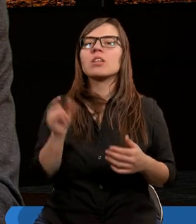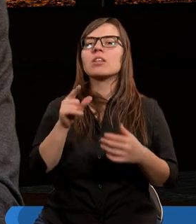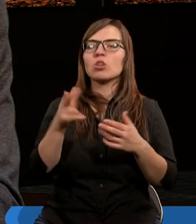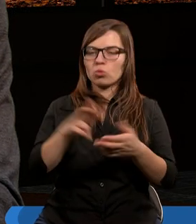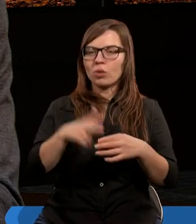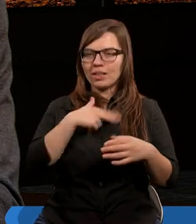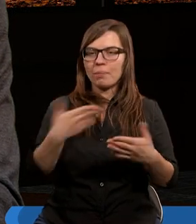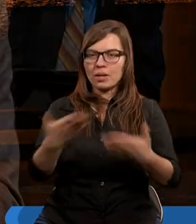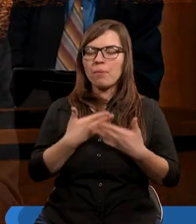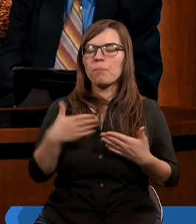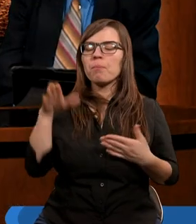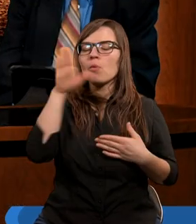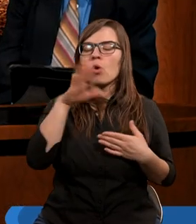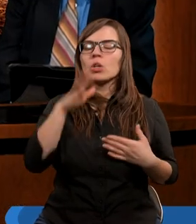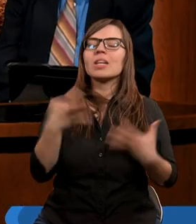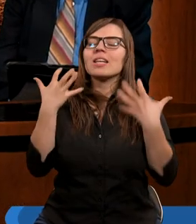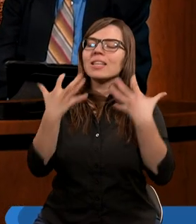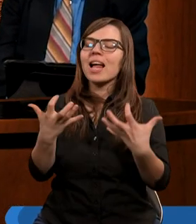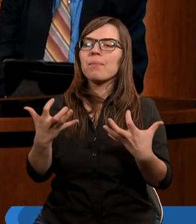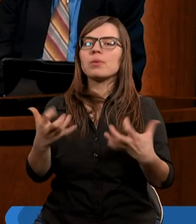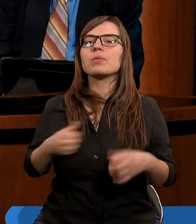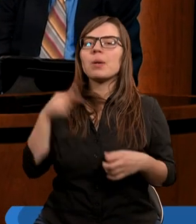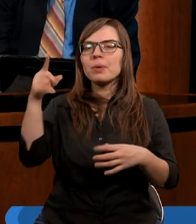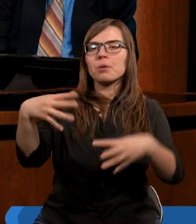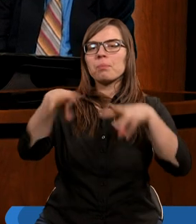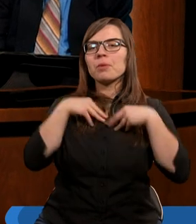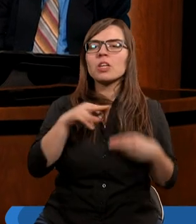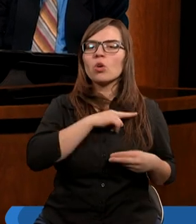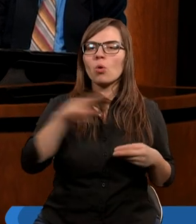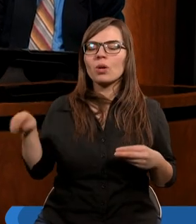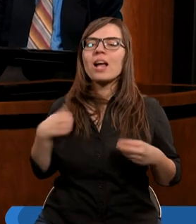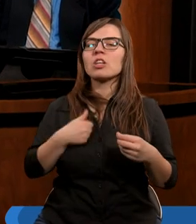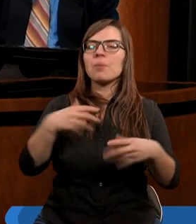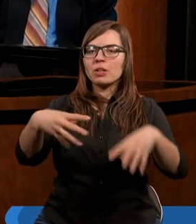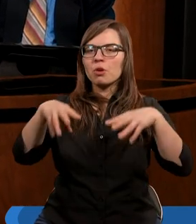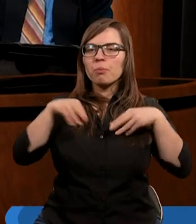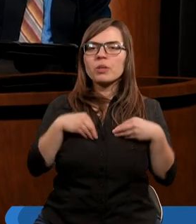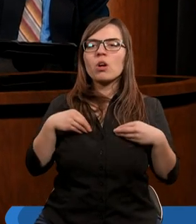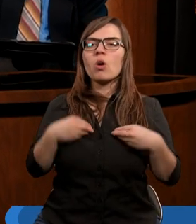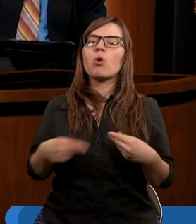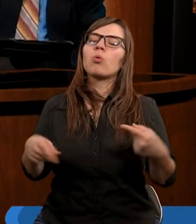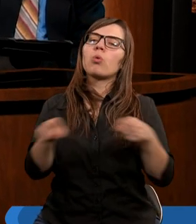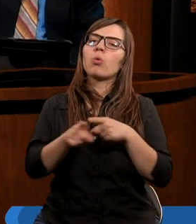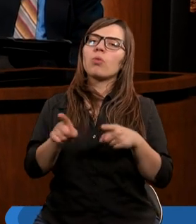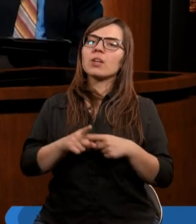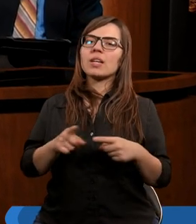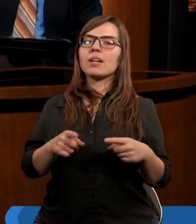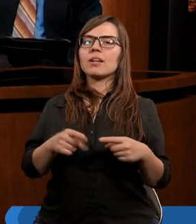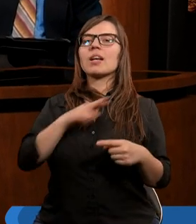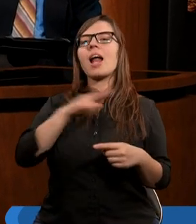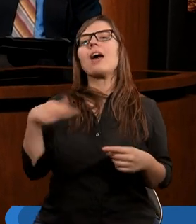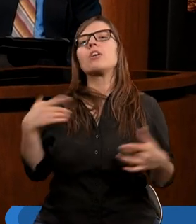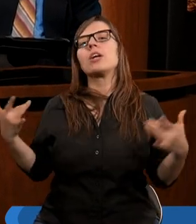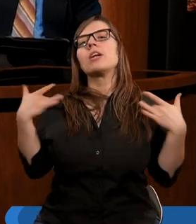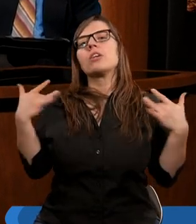daruje. Boże, chcemy, żebyś przyjął nas, żebyś przyjął również nasze